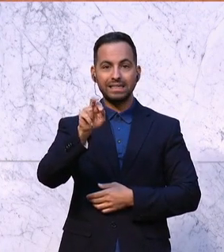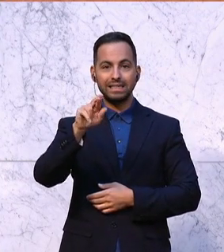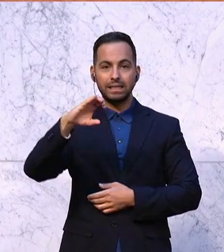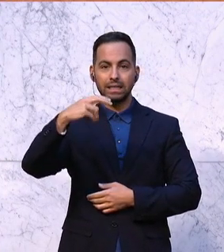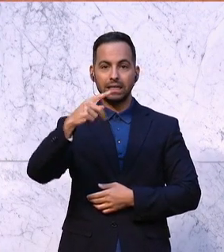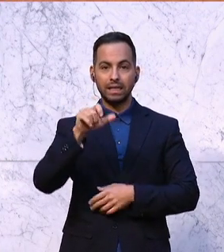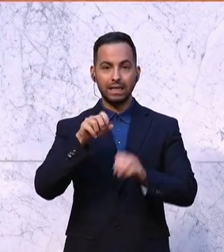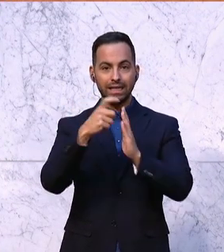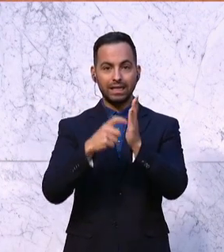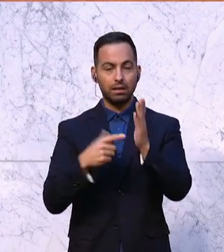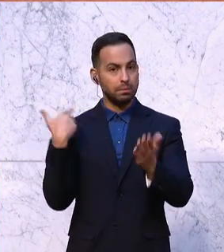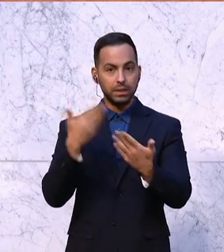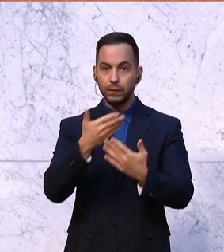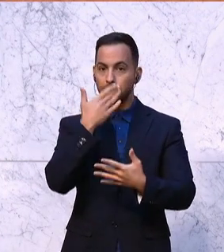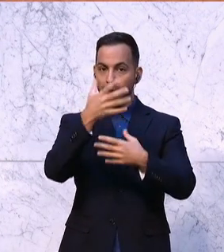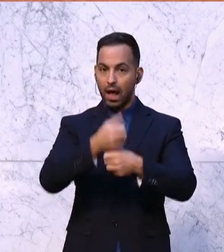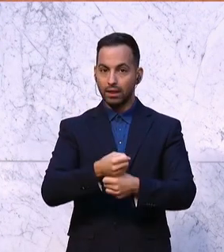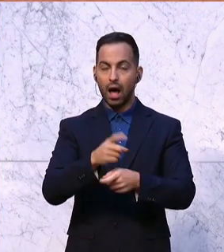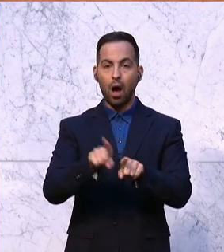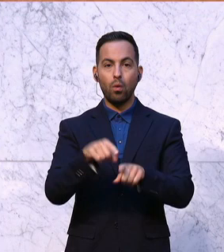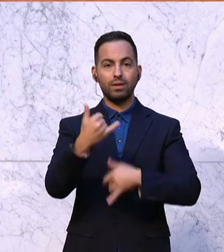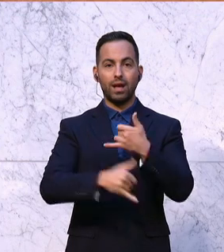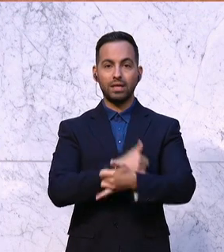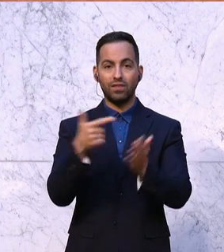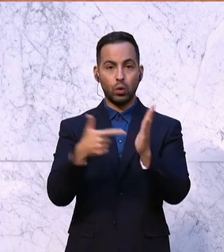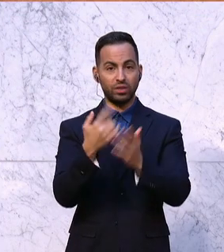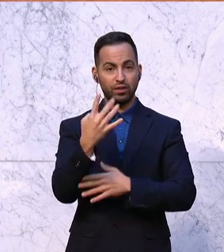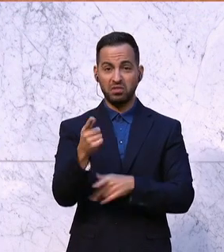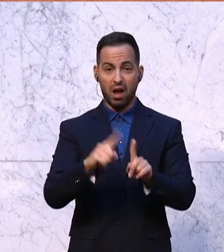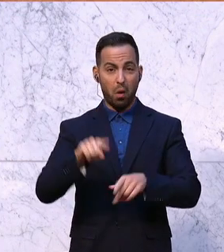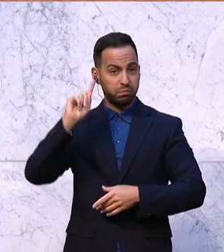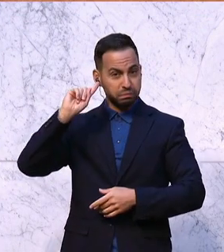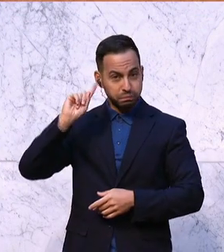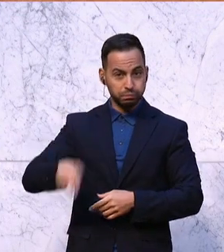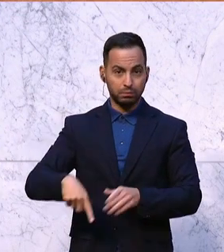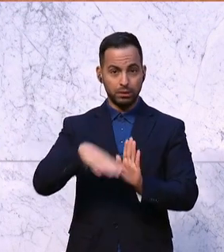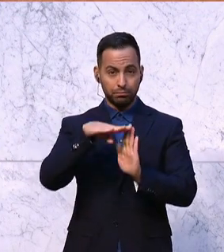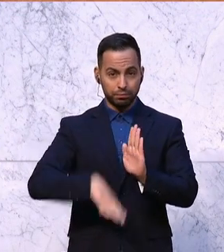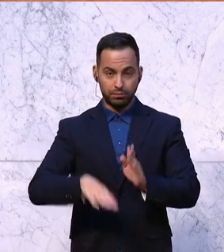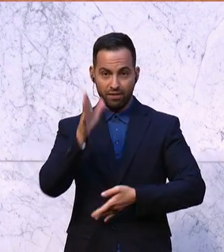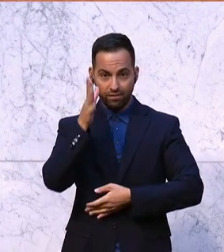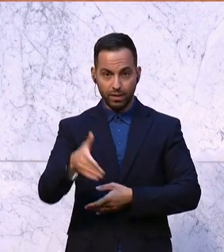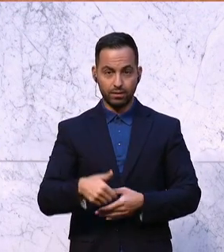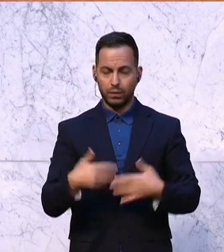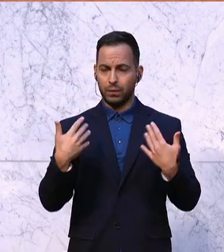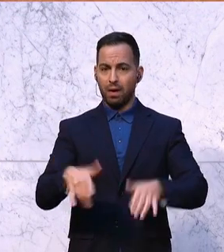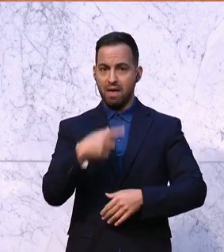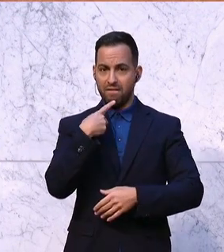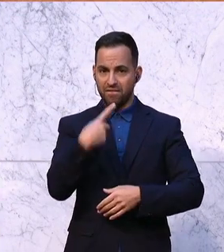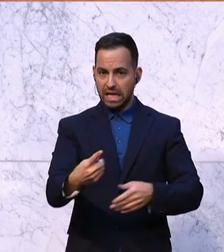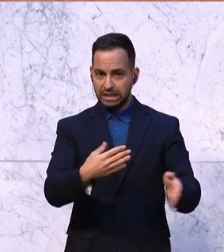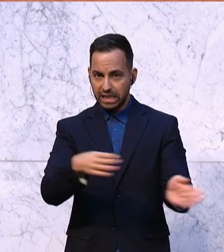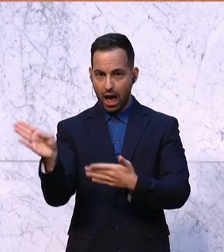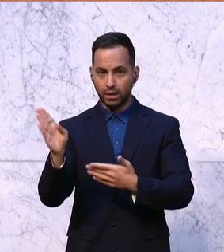und werden auch im Jahr 2024 nicht eingehalten werden. Das definitive Versagen und die